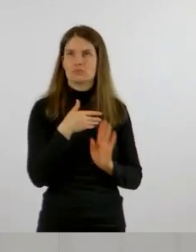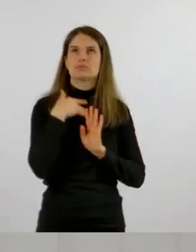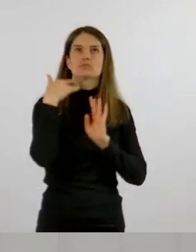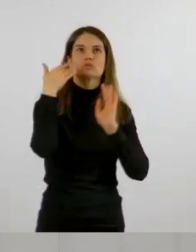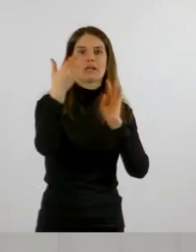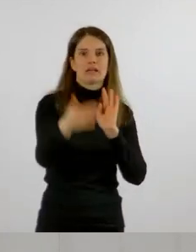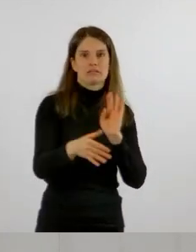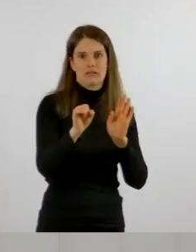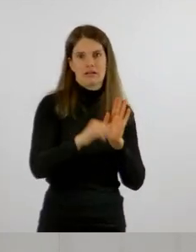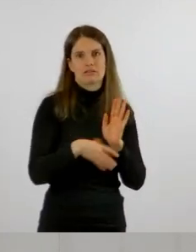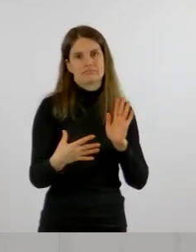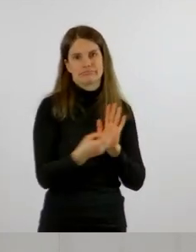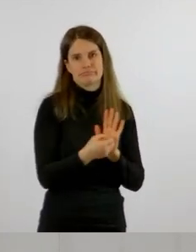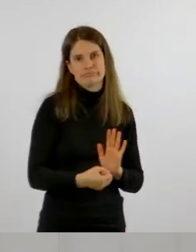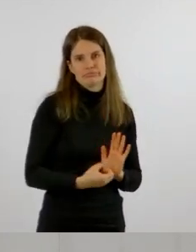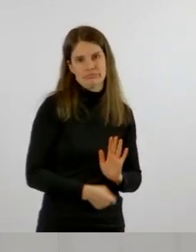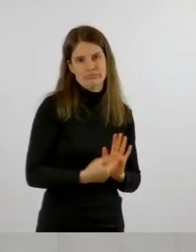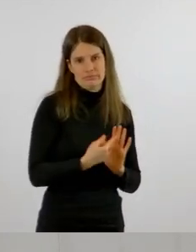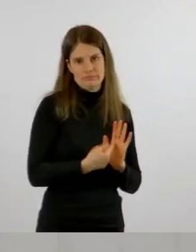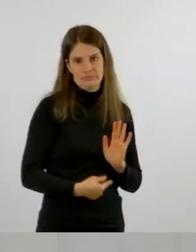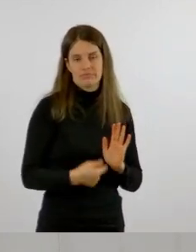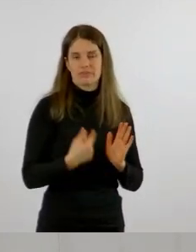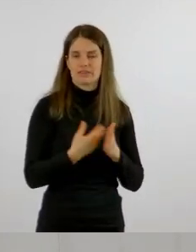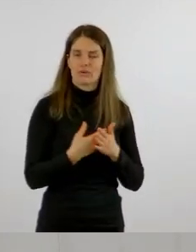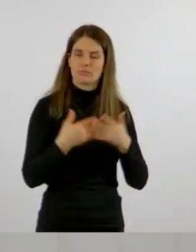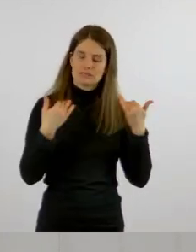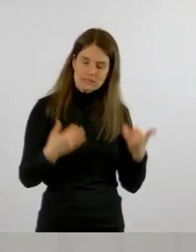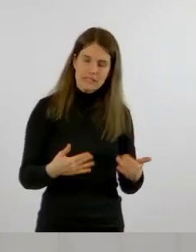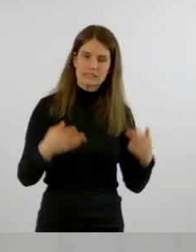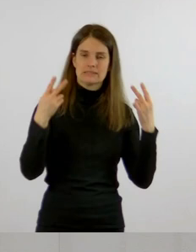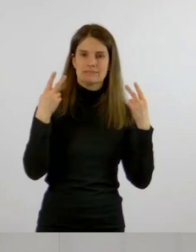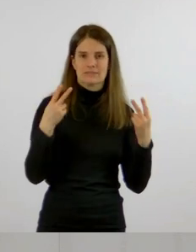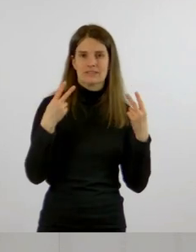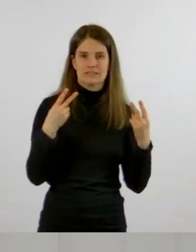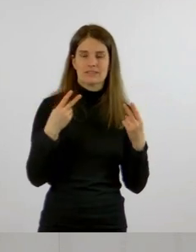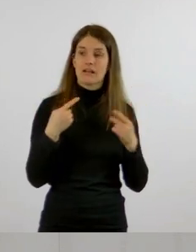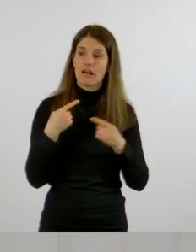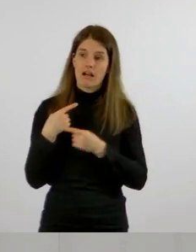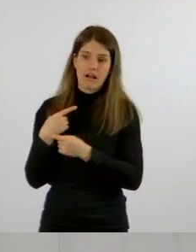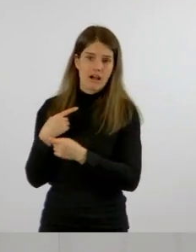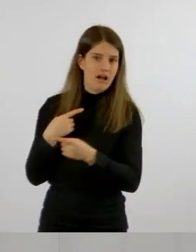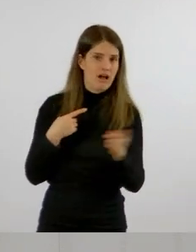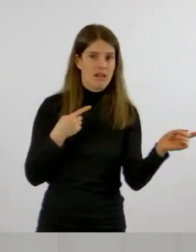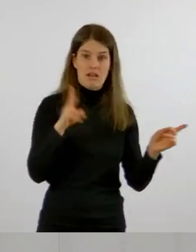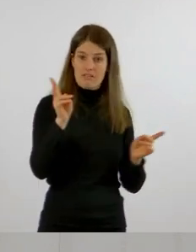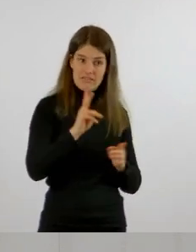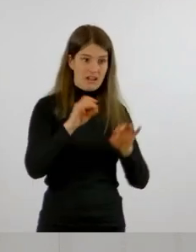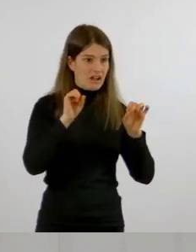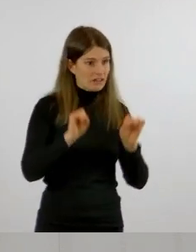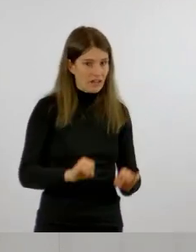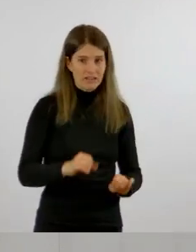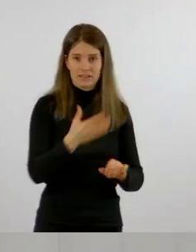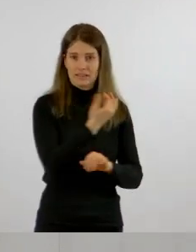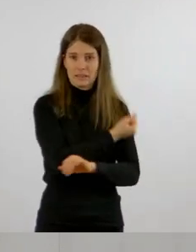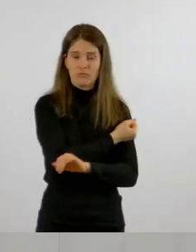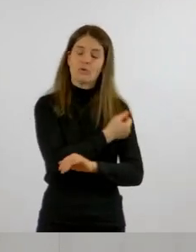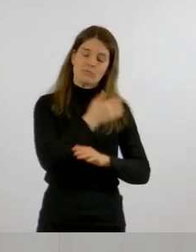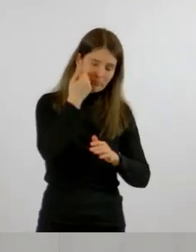erkennen können. Deswegen ist es auch wichtig, dass sich allen, denen es möglich ist, sich impfen zu lassen,